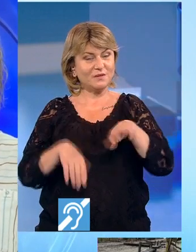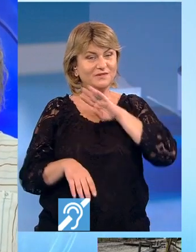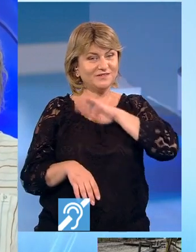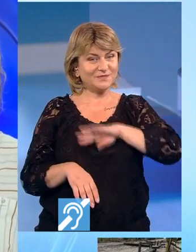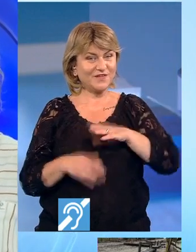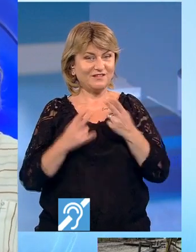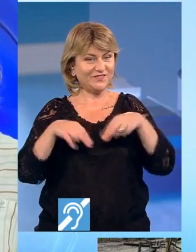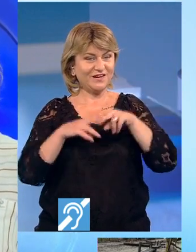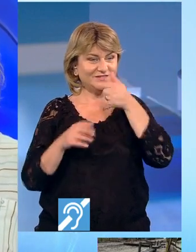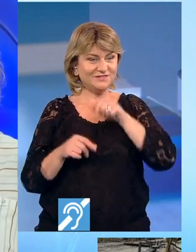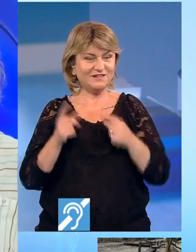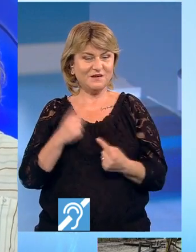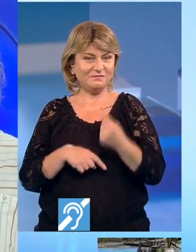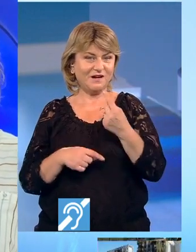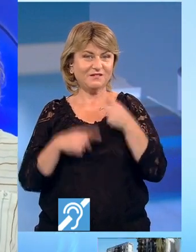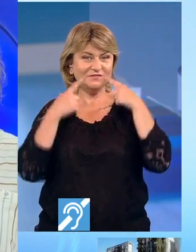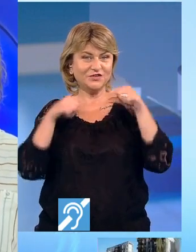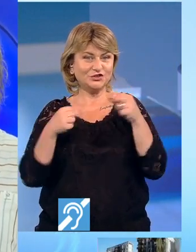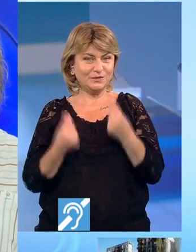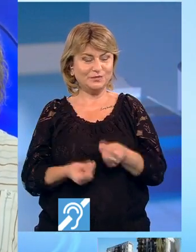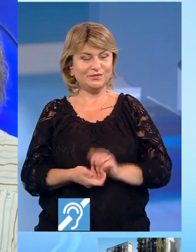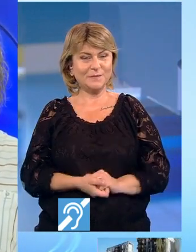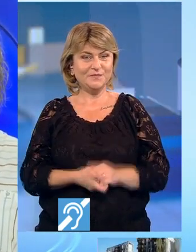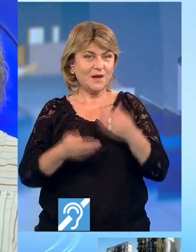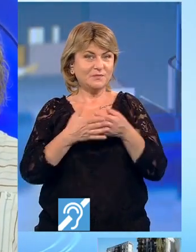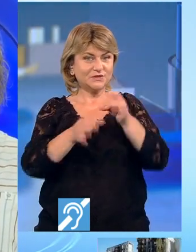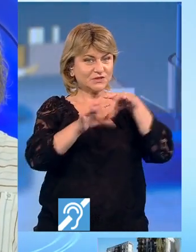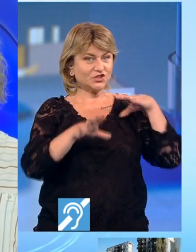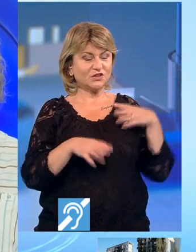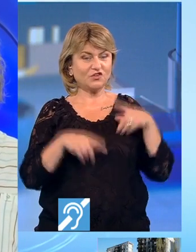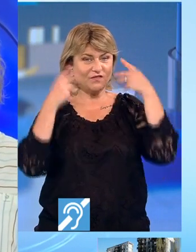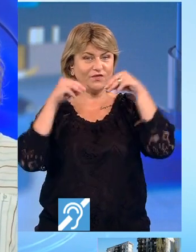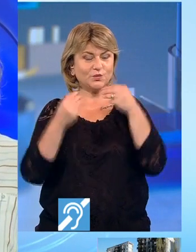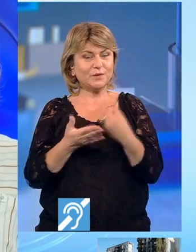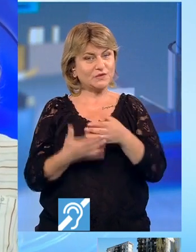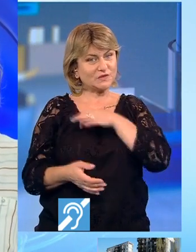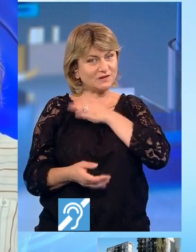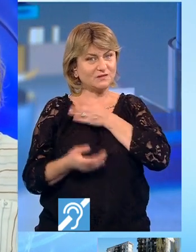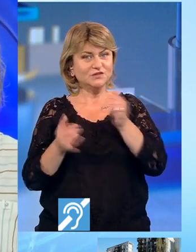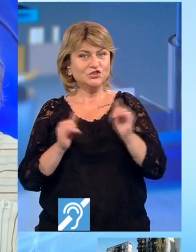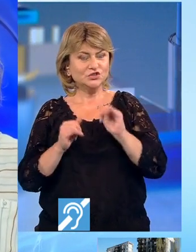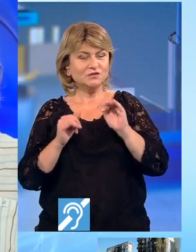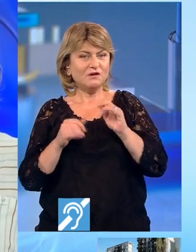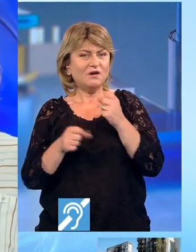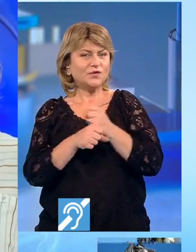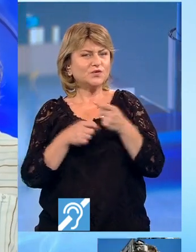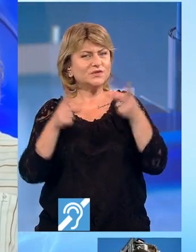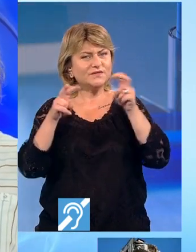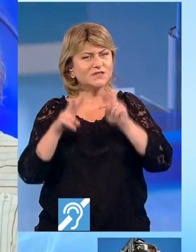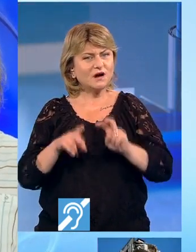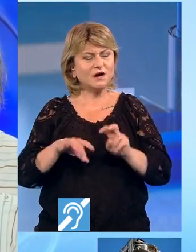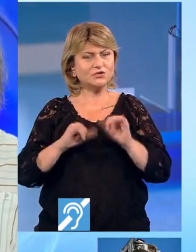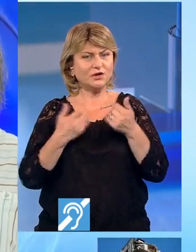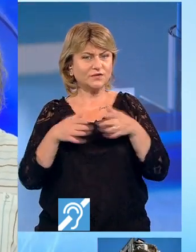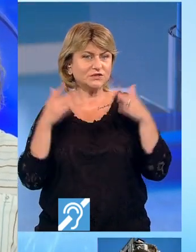că abia la finalul zilei apar și veștele bune. Pentru săgetători, vești bune pe sănătate pentru cei care și-au făcut investigații și au